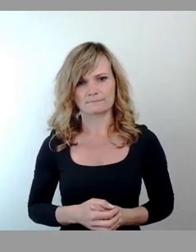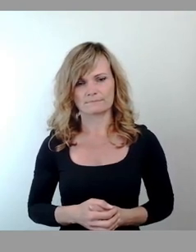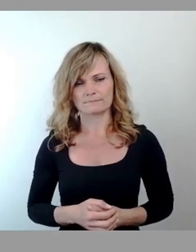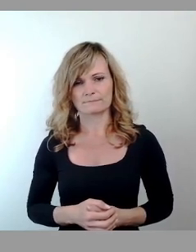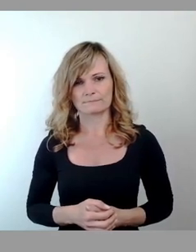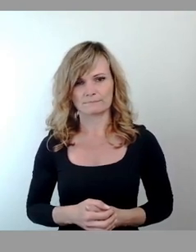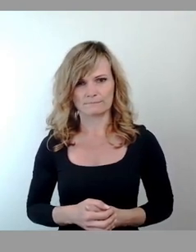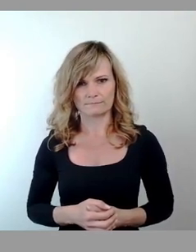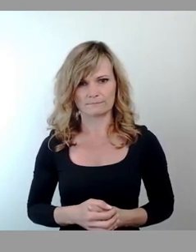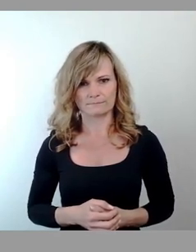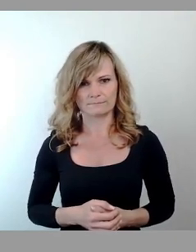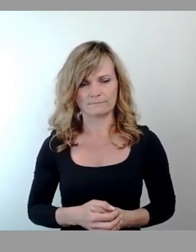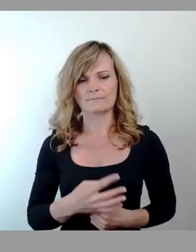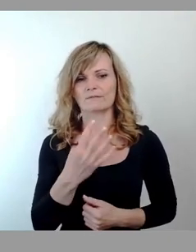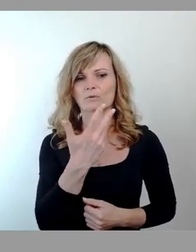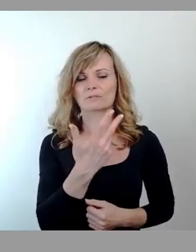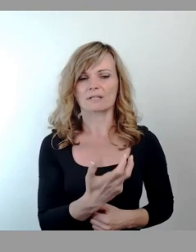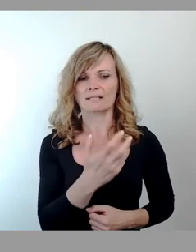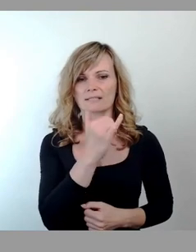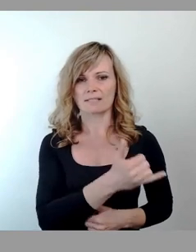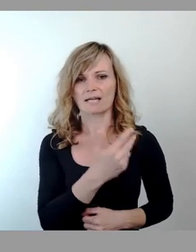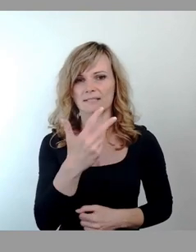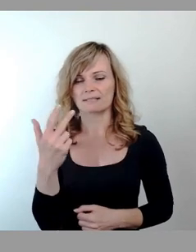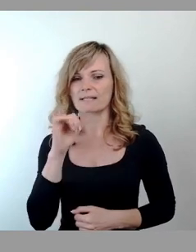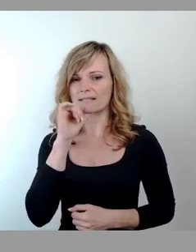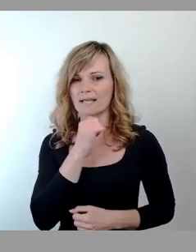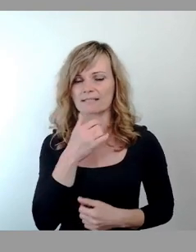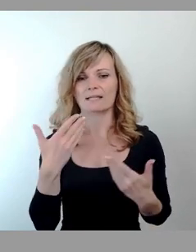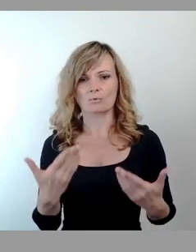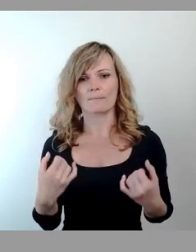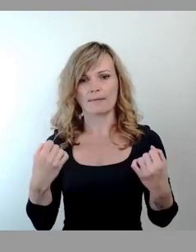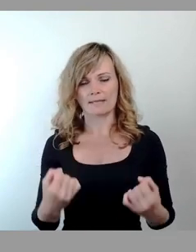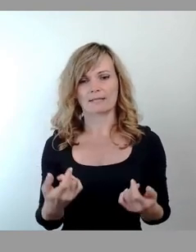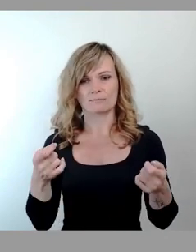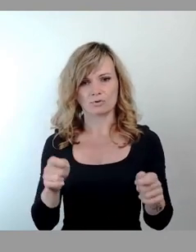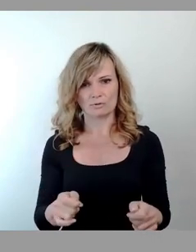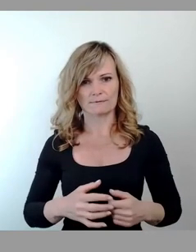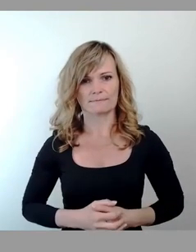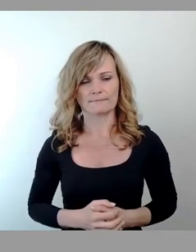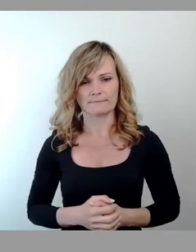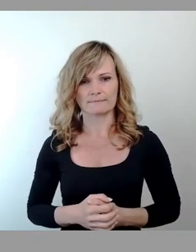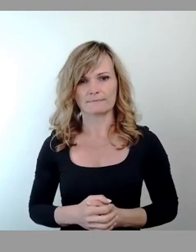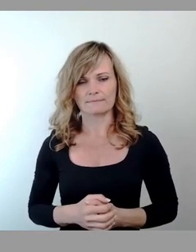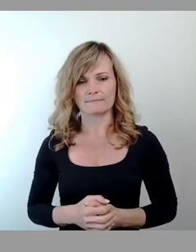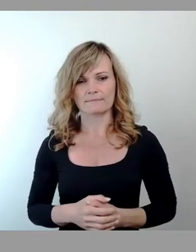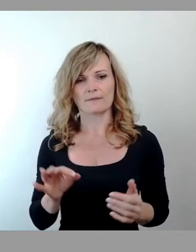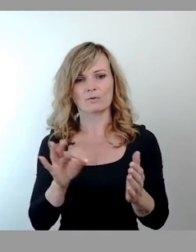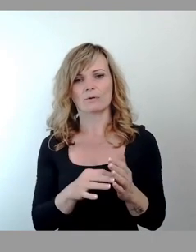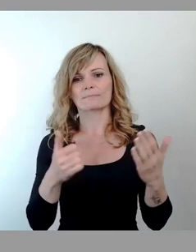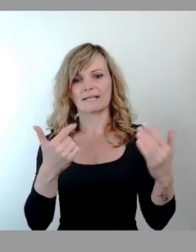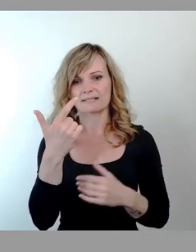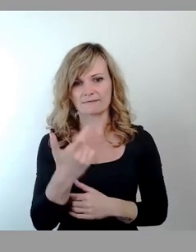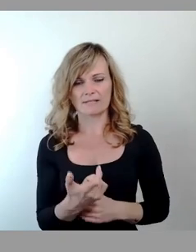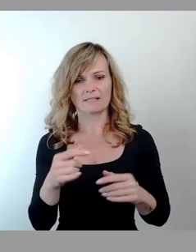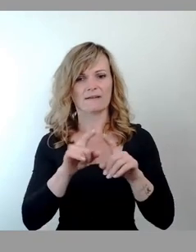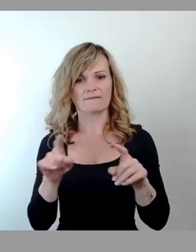Bei 34 Ja, 33 Nein, so mehrheitlich beschlossen. Wir kommen zu Top 26. Das sind die Fachleistungsstunden